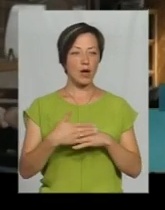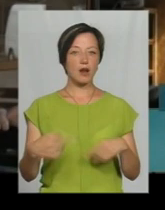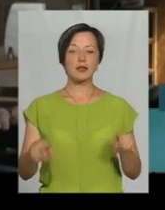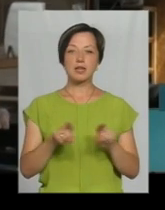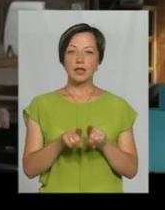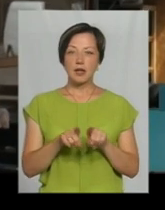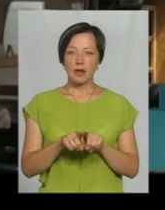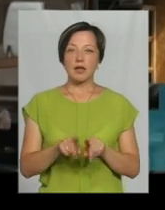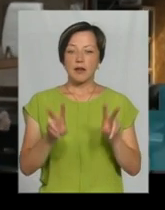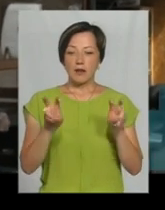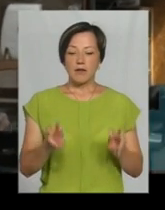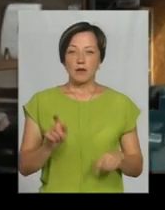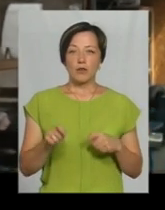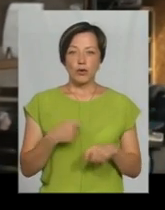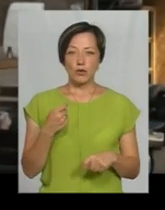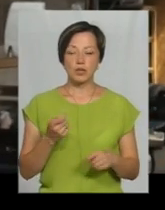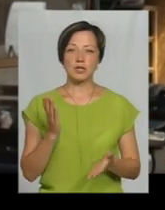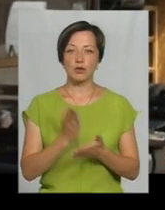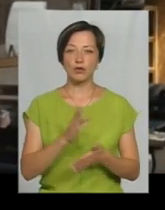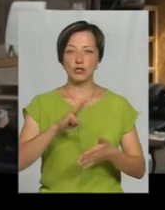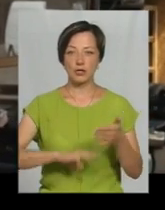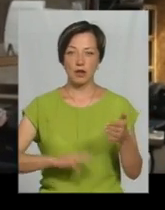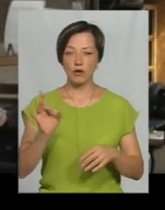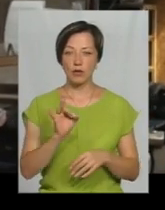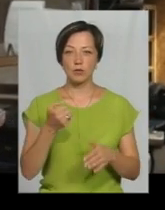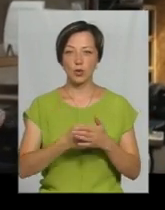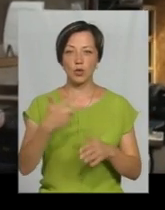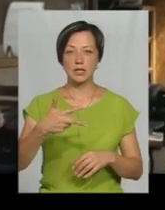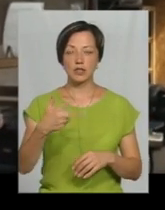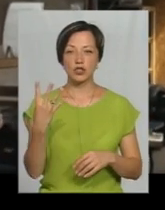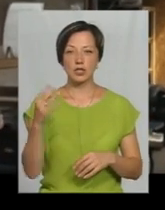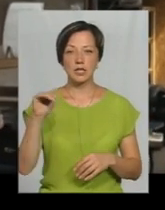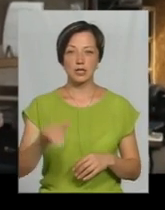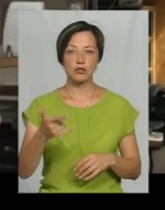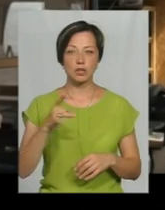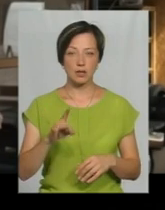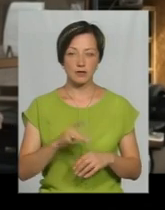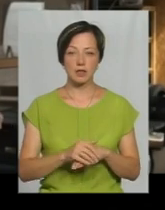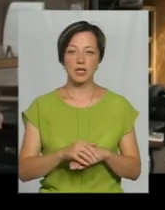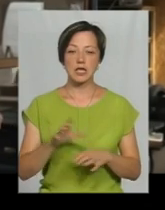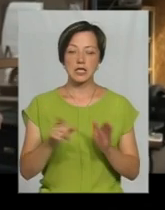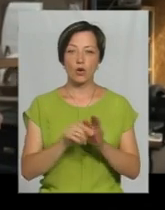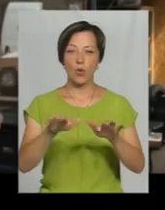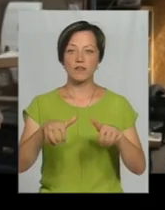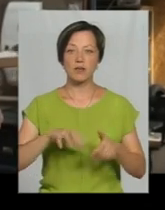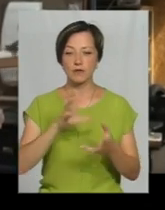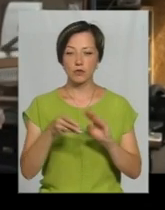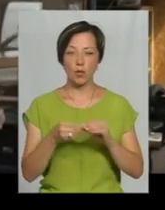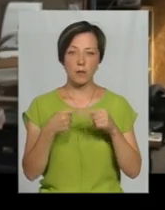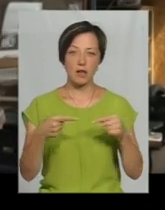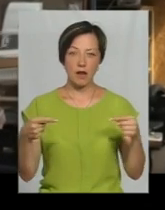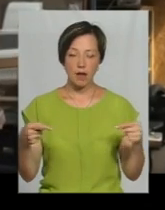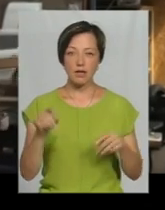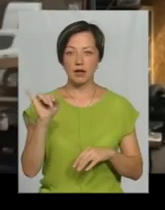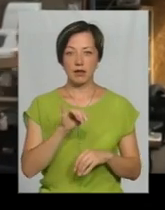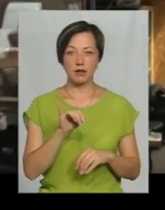за означені види правопорушення, становить штраф у розмірі до 34 тисяч гривень з конфіскації усього приладдя та